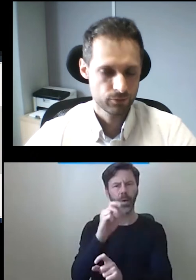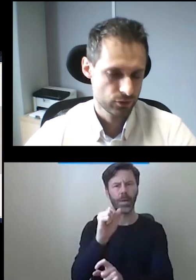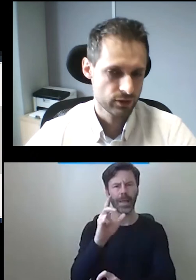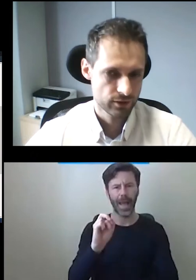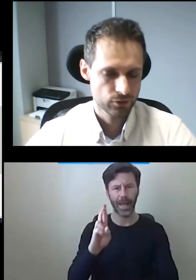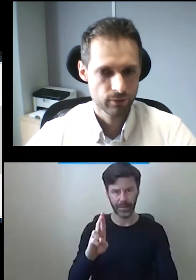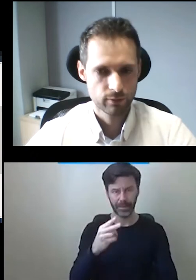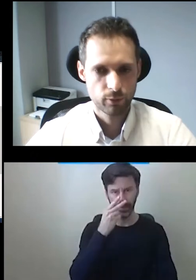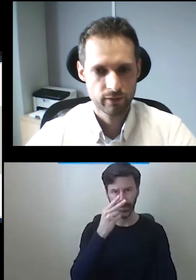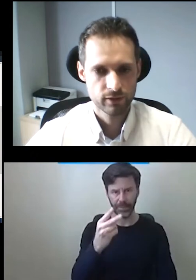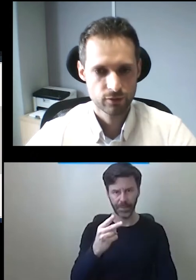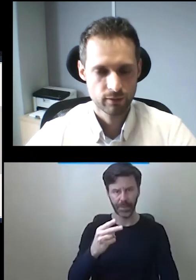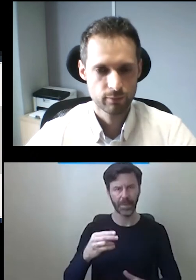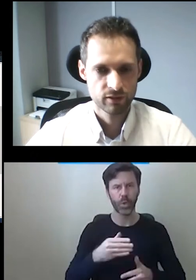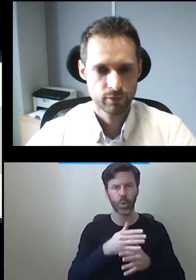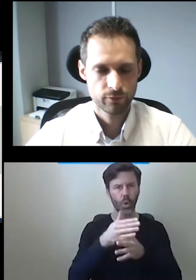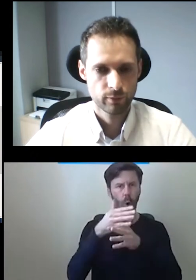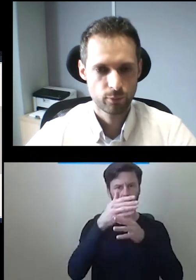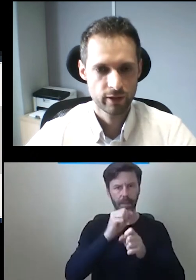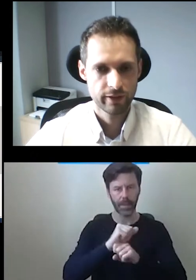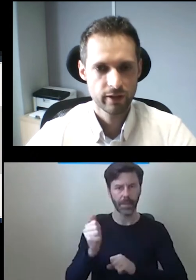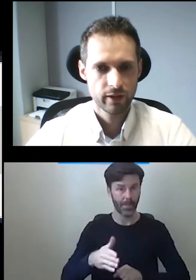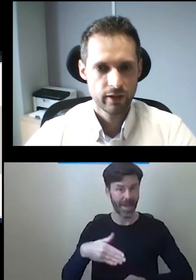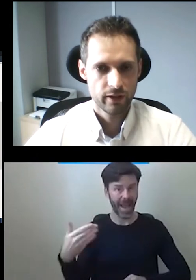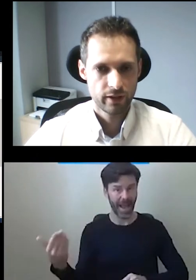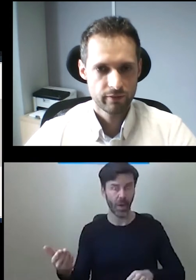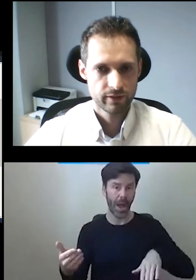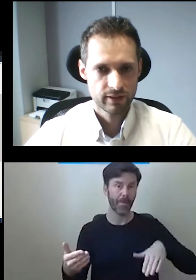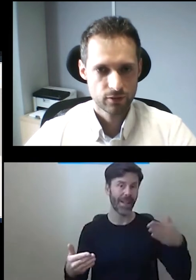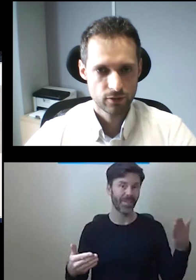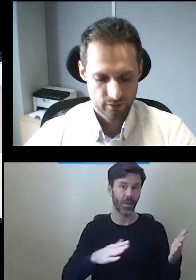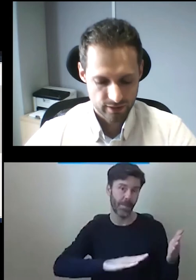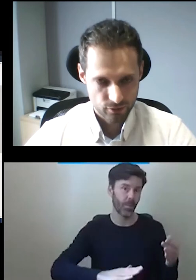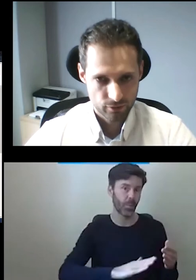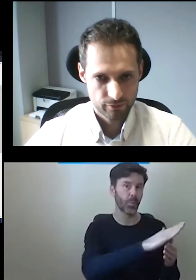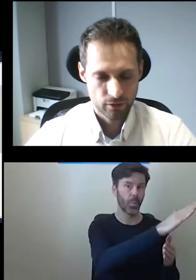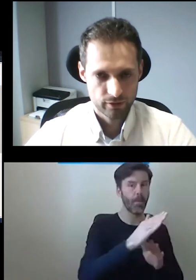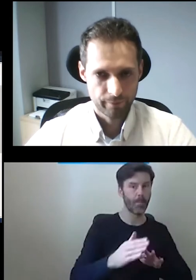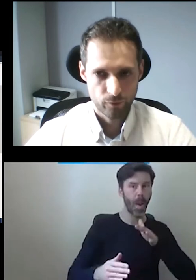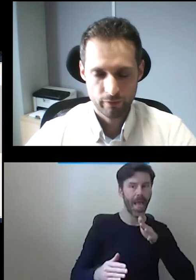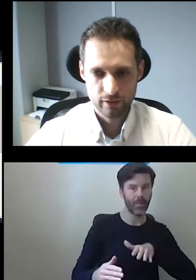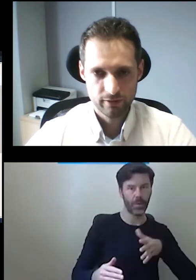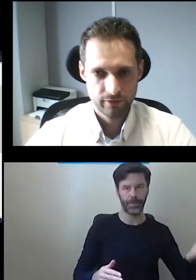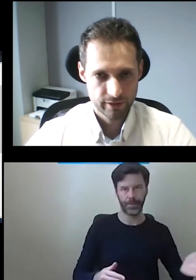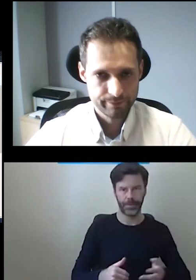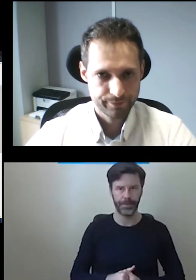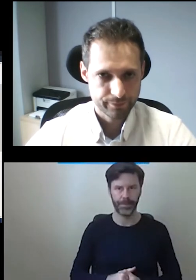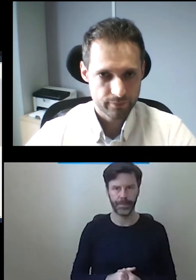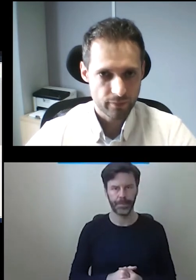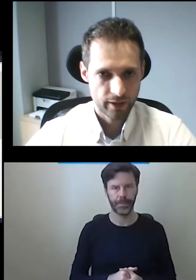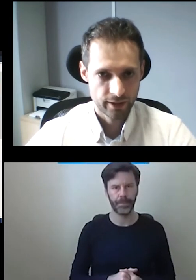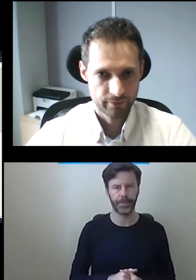Tu są schody, schody są jakby po prawej stronie, platformy po lewej, więc tak to wygląda. Omawiając te windy,